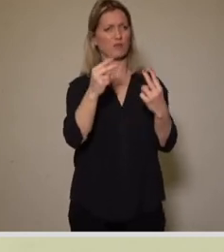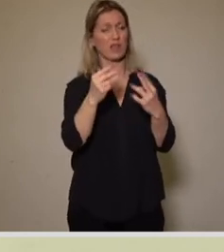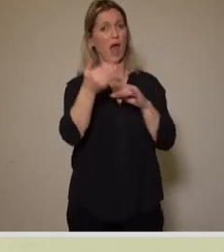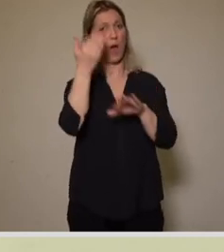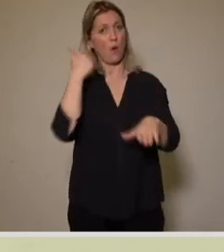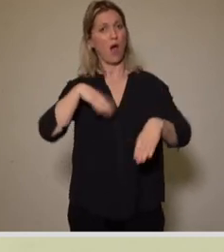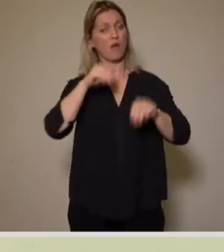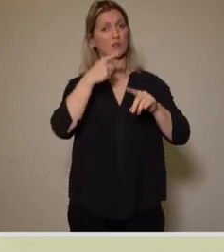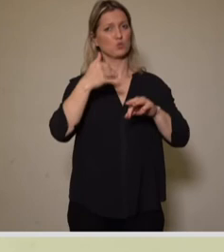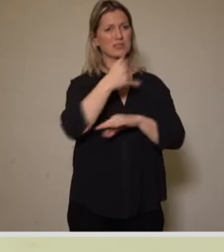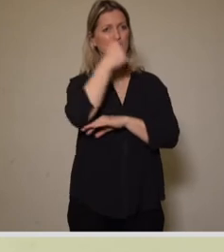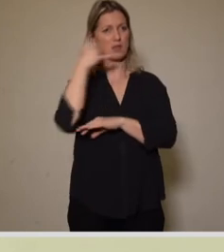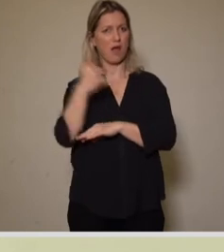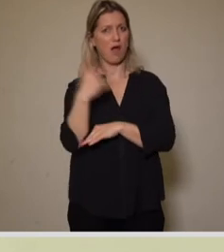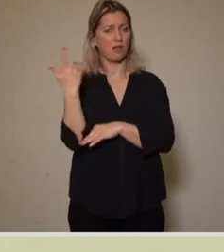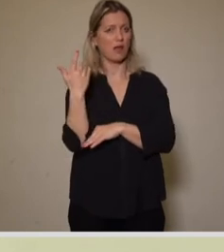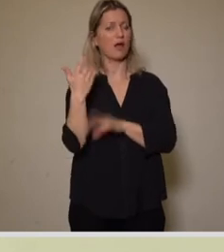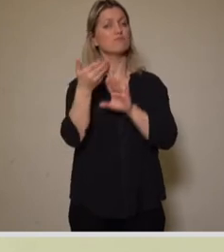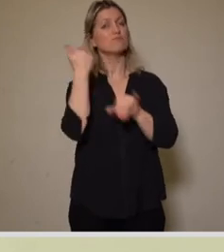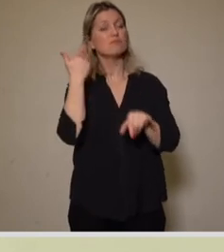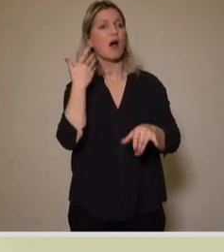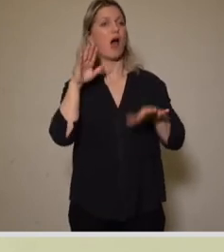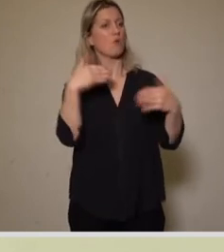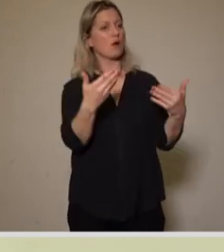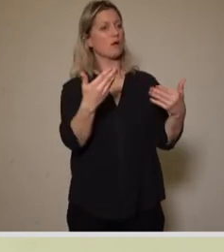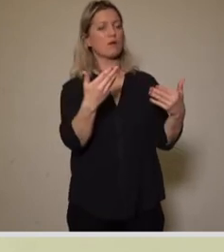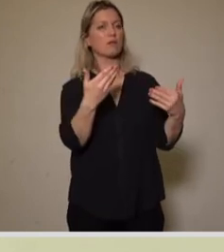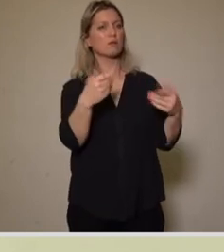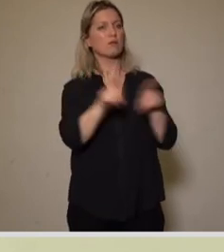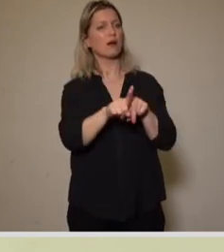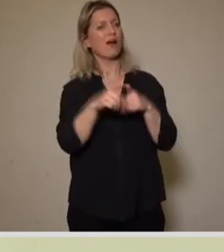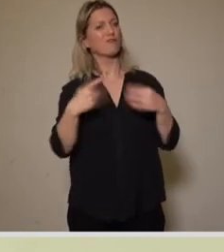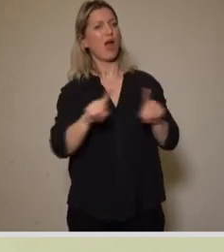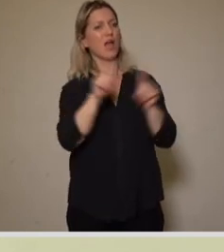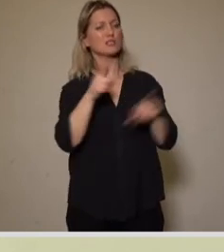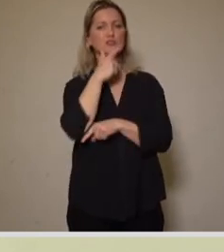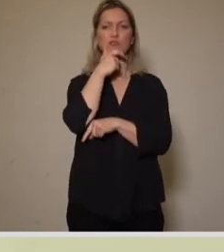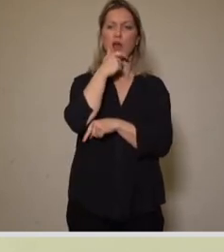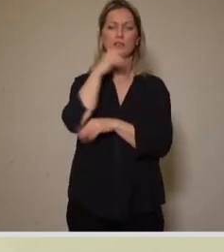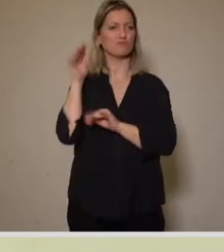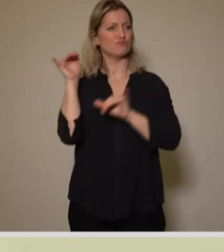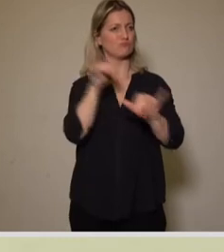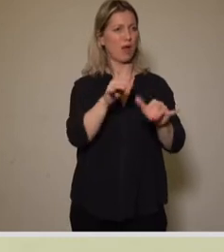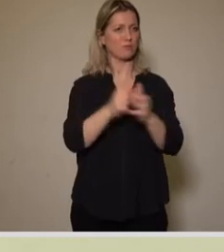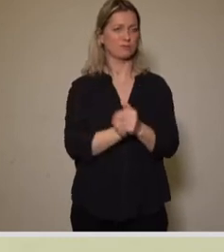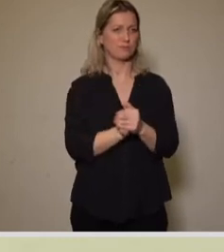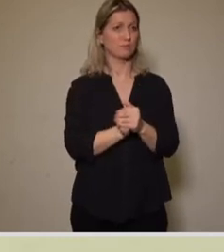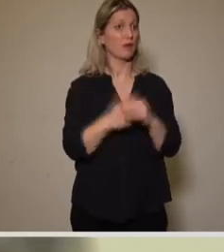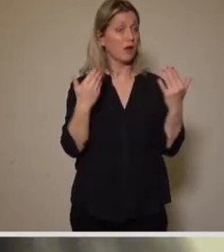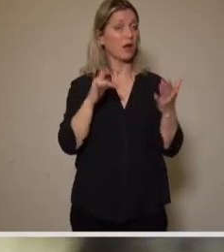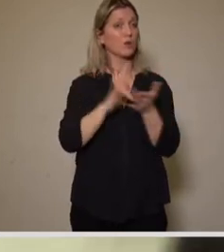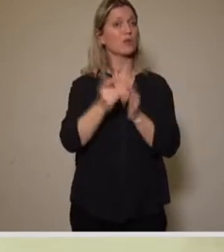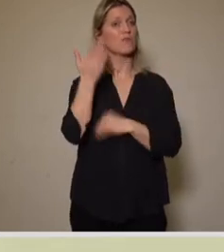Jahre Einführung des Acht-Stunden-Tages auch zunehmende Freizeitgestaltung, die ja dann im Prinzip mit der Verkürzung der Arbeitszeiten entstand.